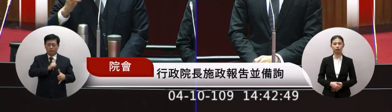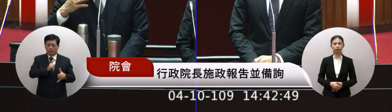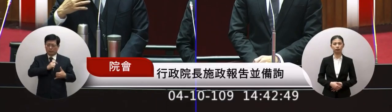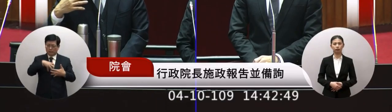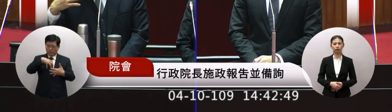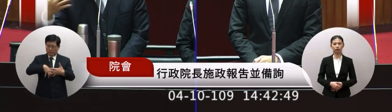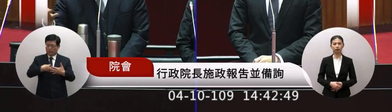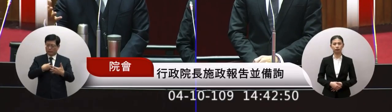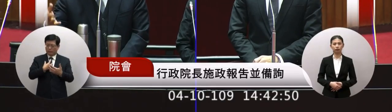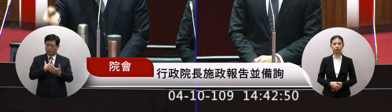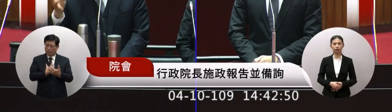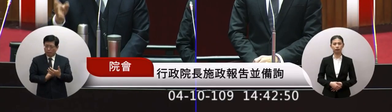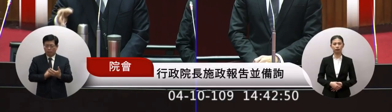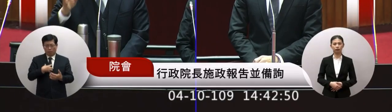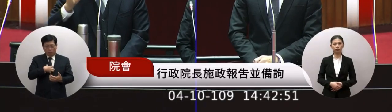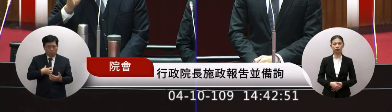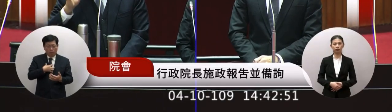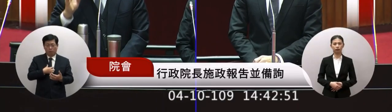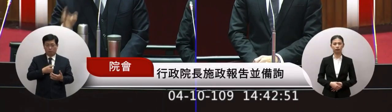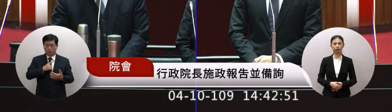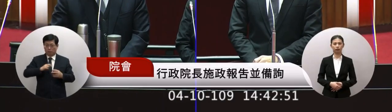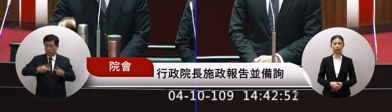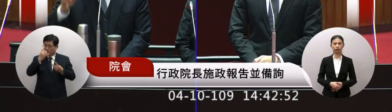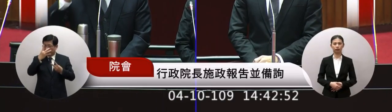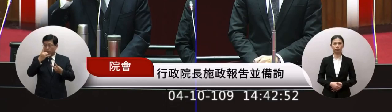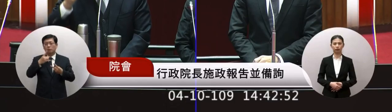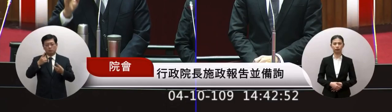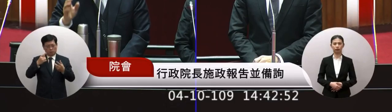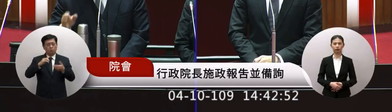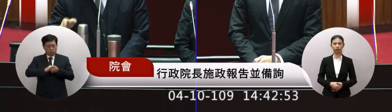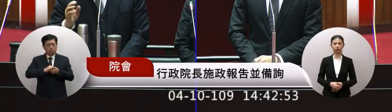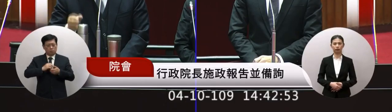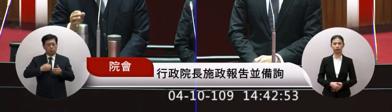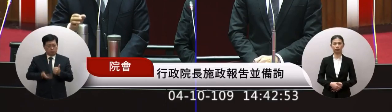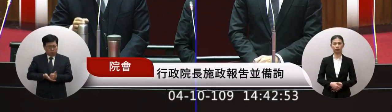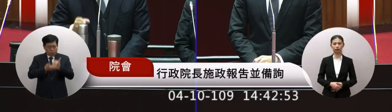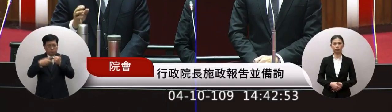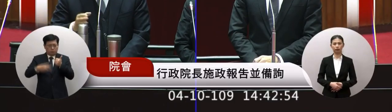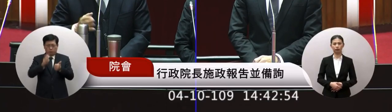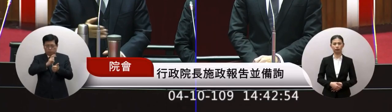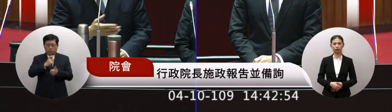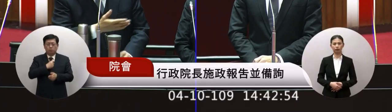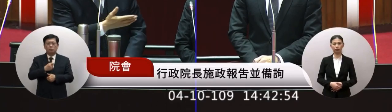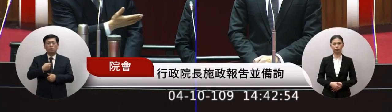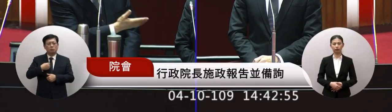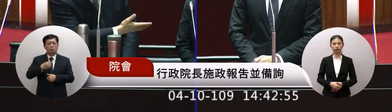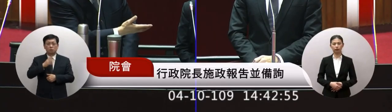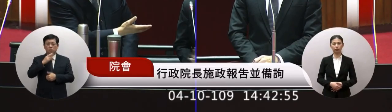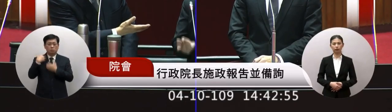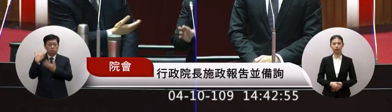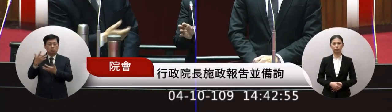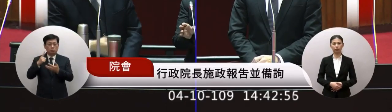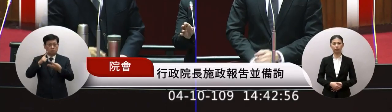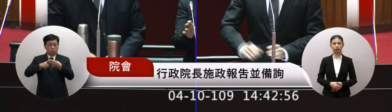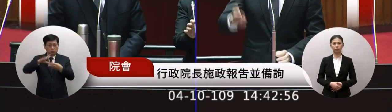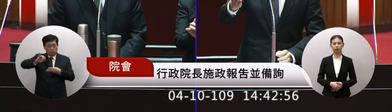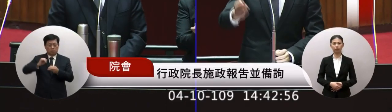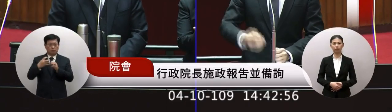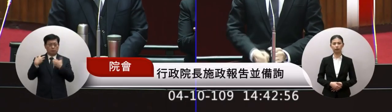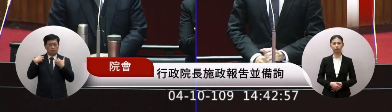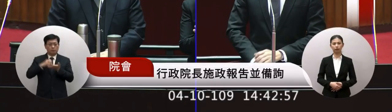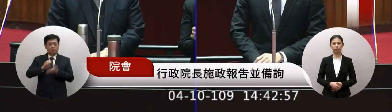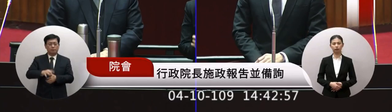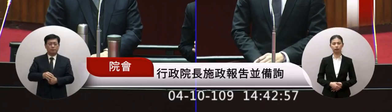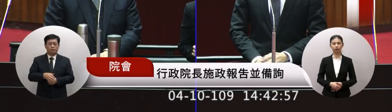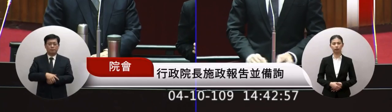養特別可以過去這應該沒辦法尊敬還要特別照顧這我是不是給主委來幫你報告一下